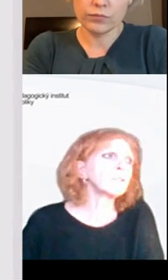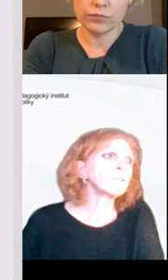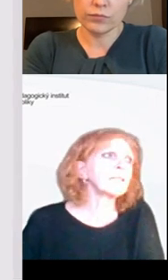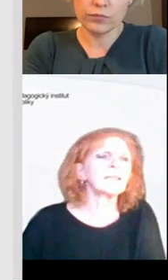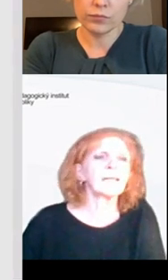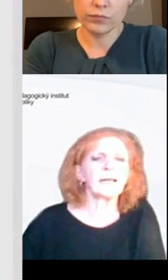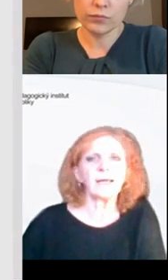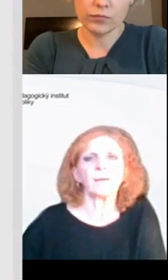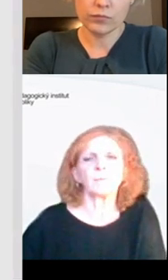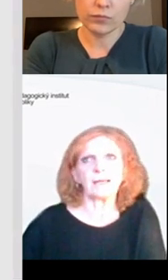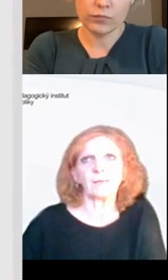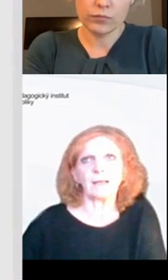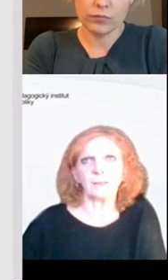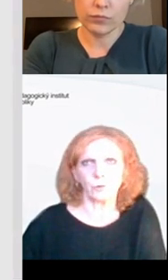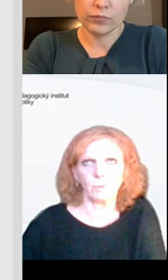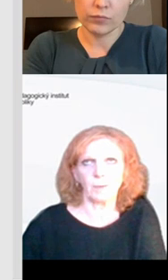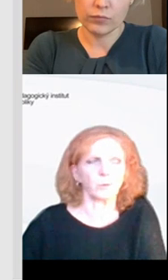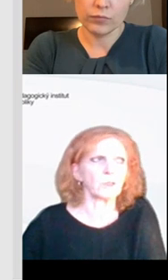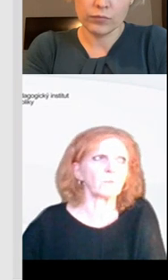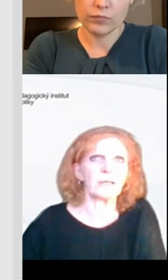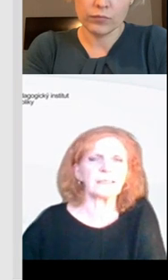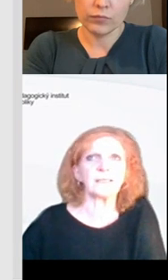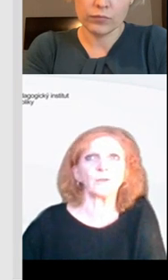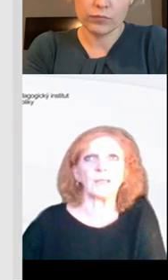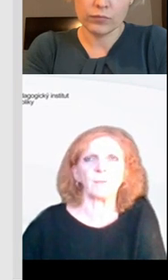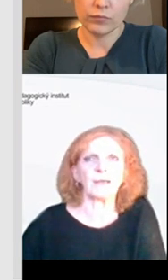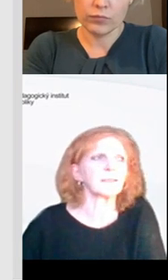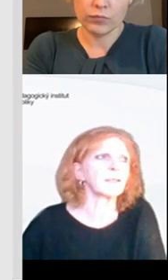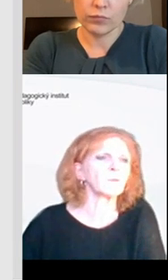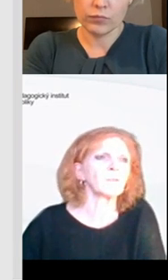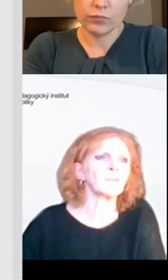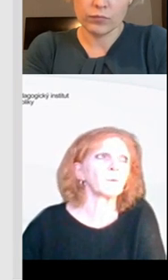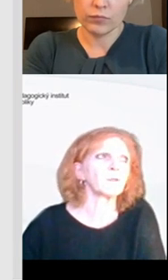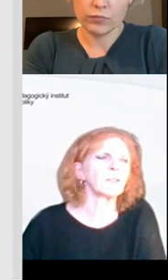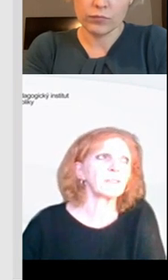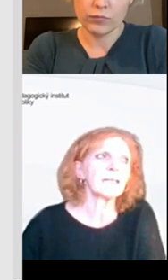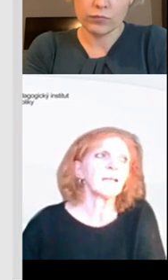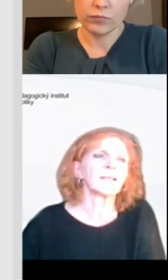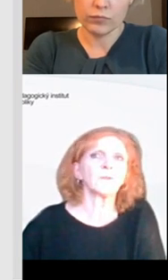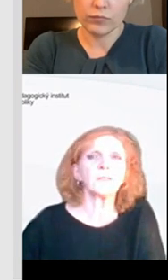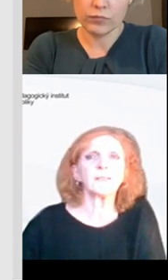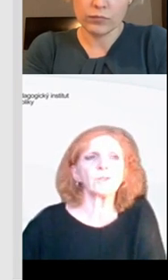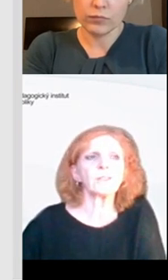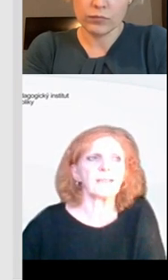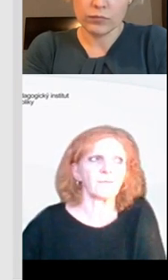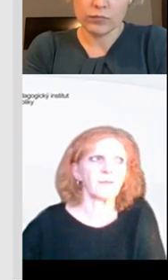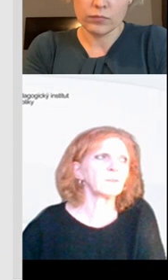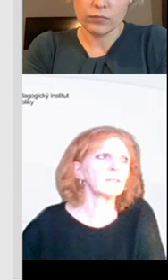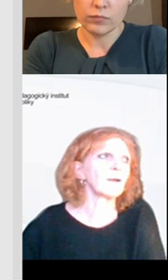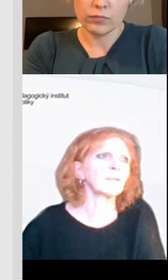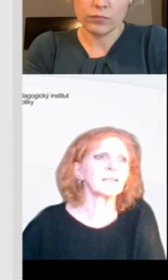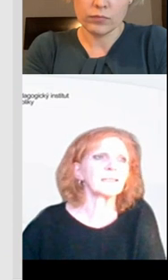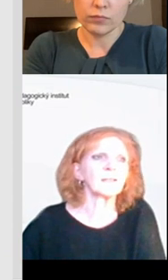A pokud si je teď rychle přelétáváte očima, prosím, udělejte si to sami, ať je tady nemusíme společně číst, tak dojdete určitě k